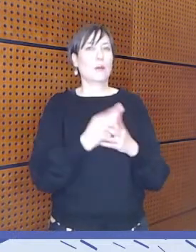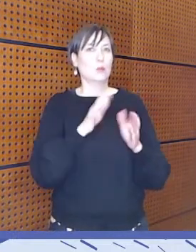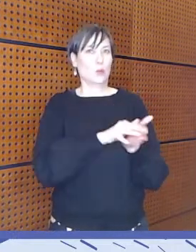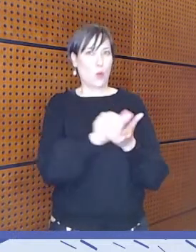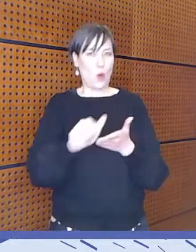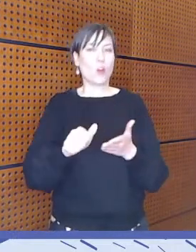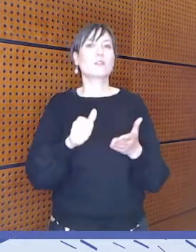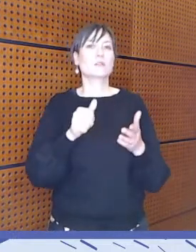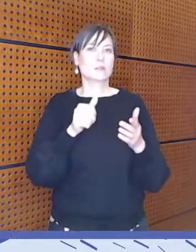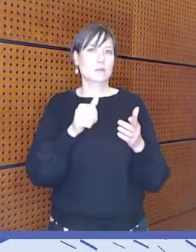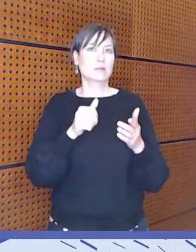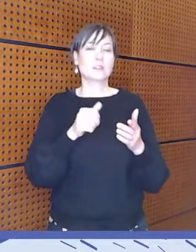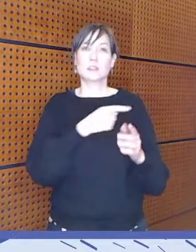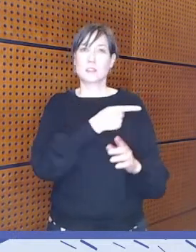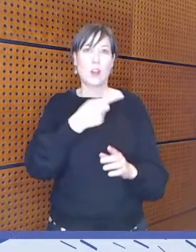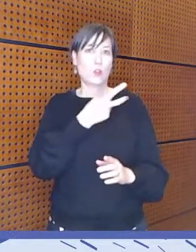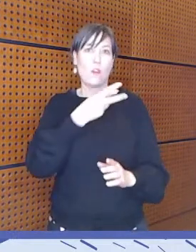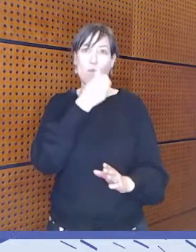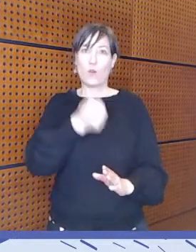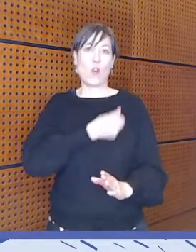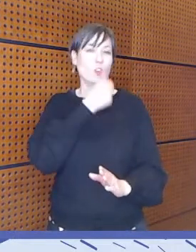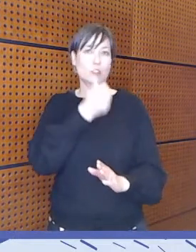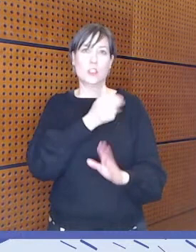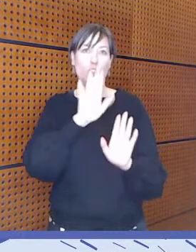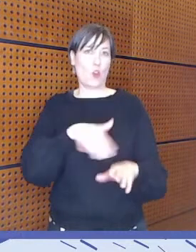kestänyt useita satoja vuosia.